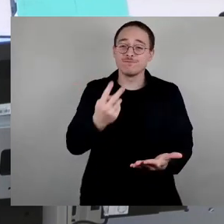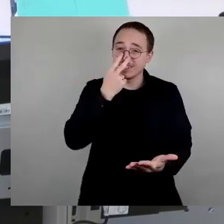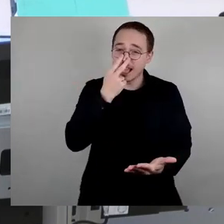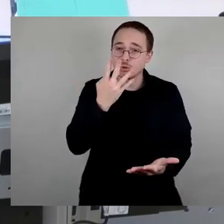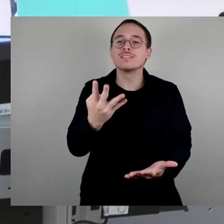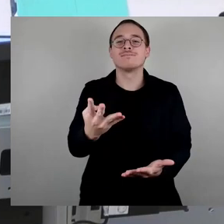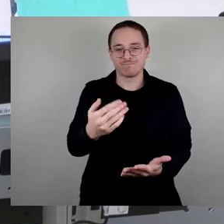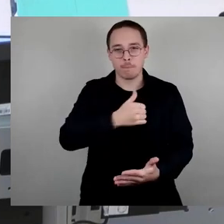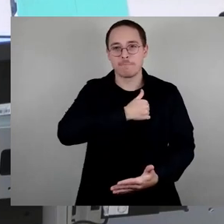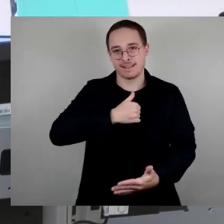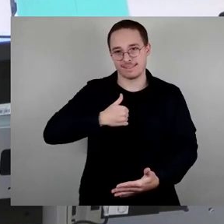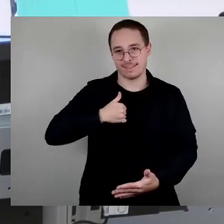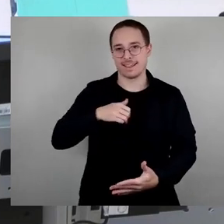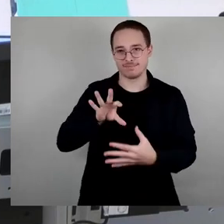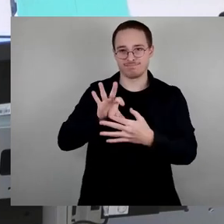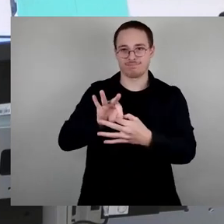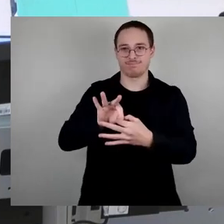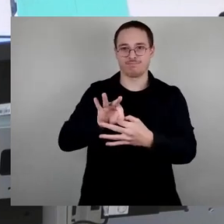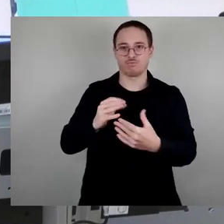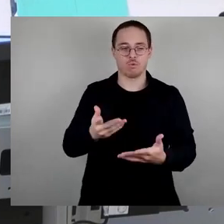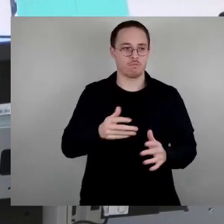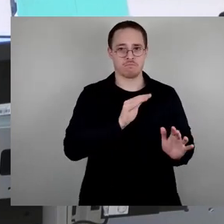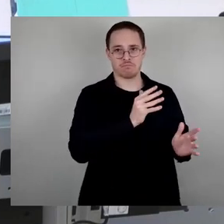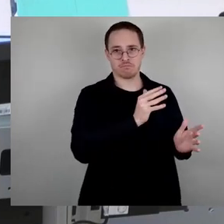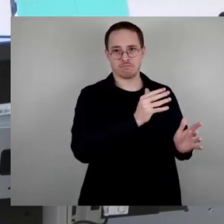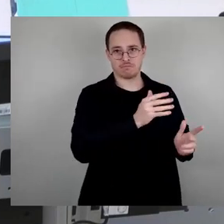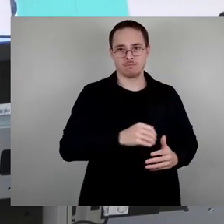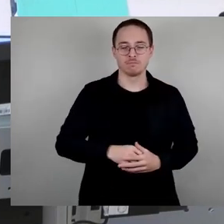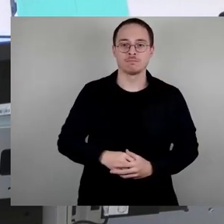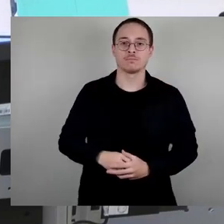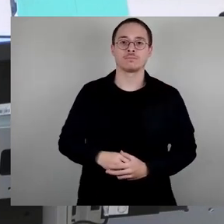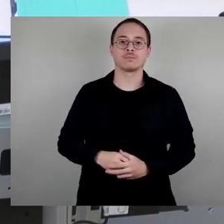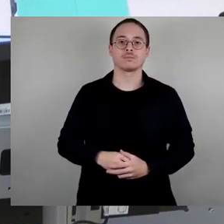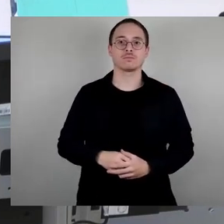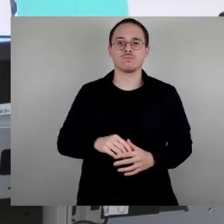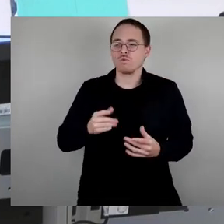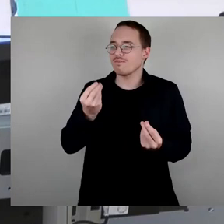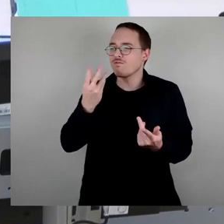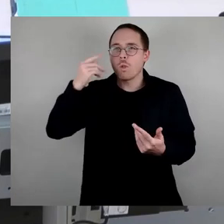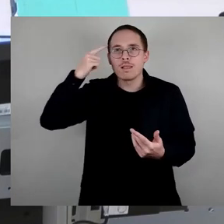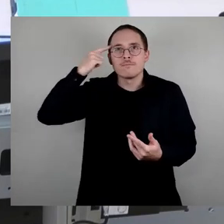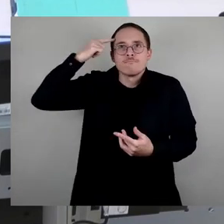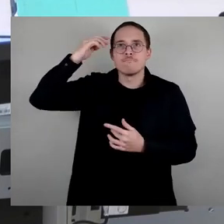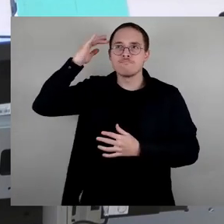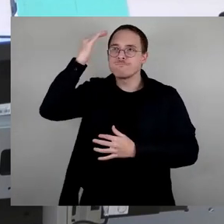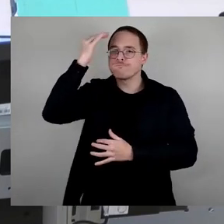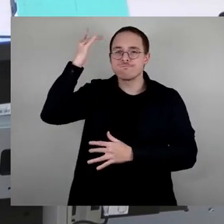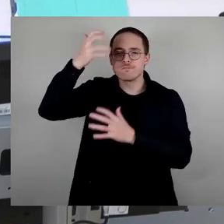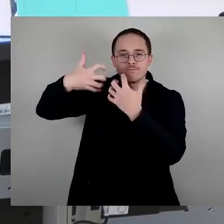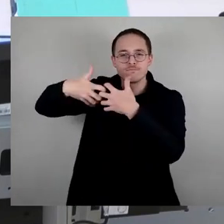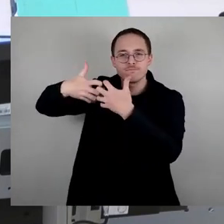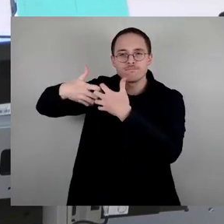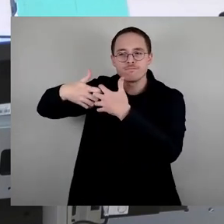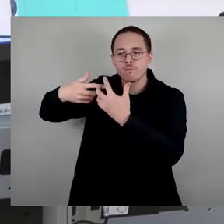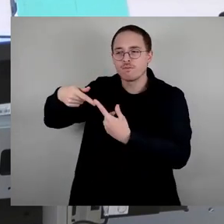intellektuelle Negierung sozusagen und das Führen des Wortes